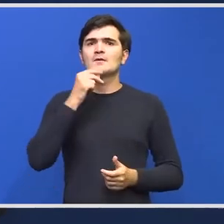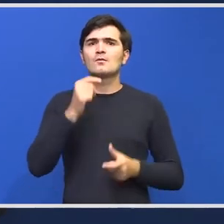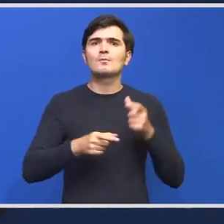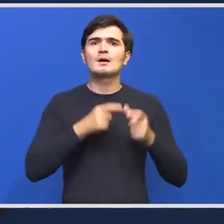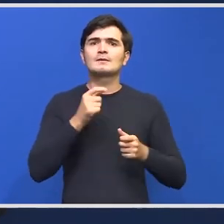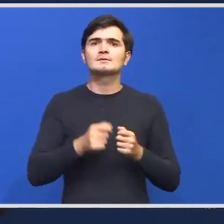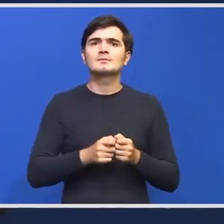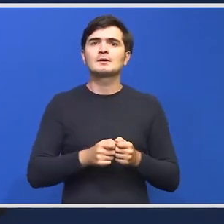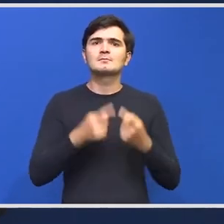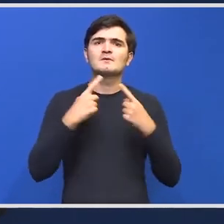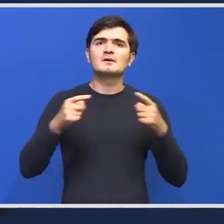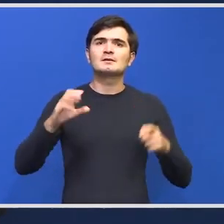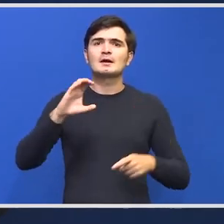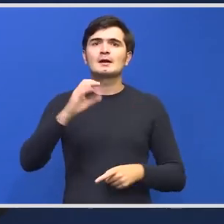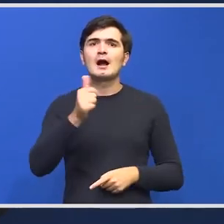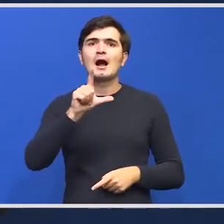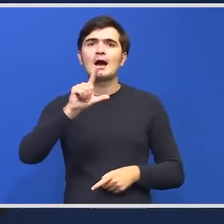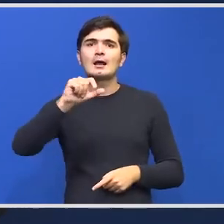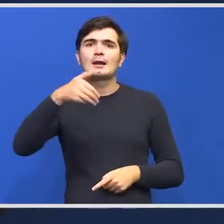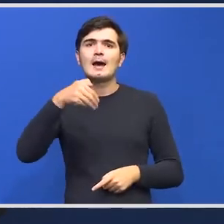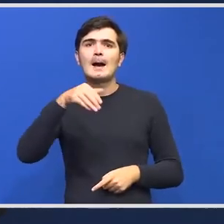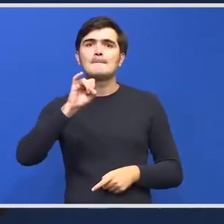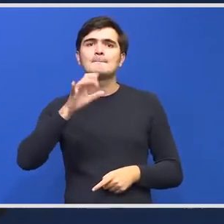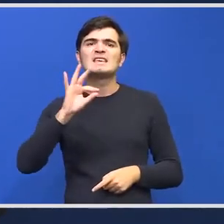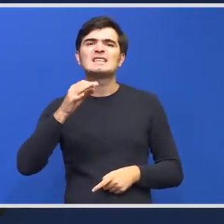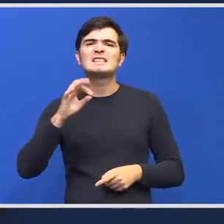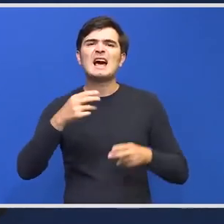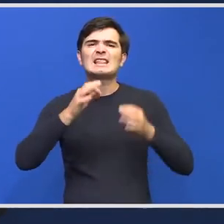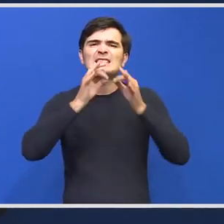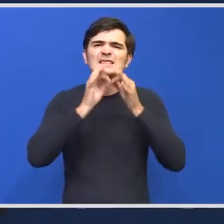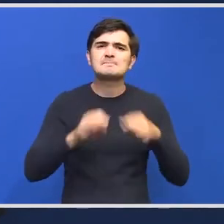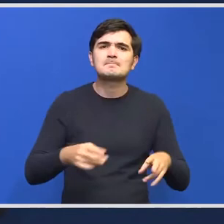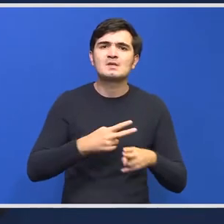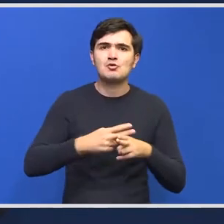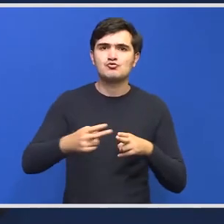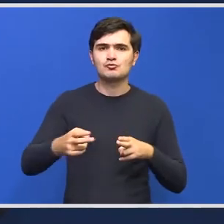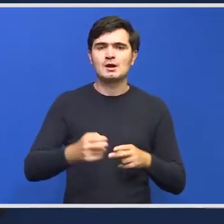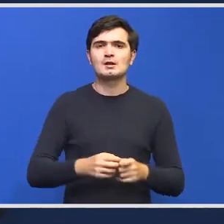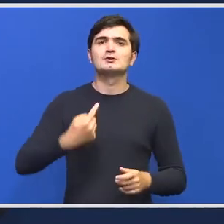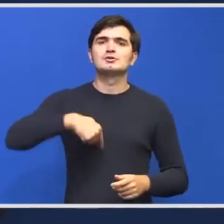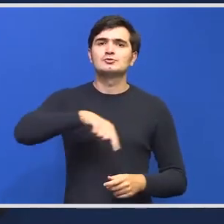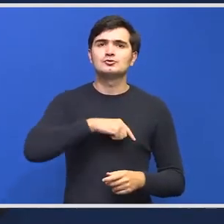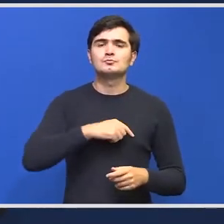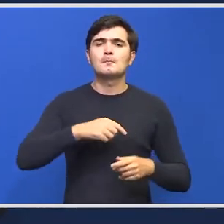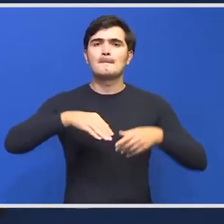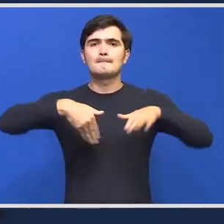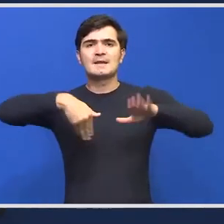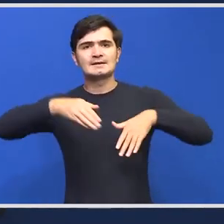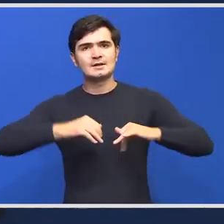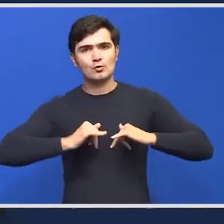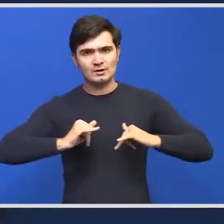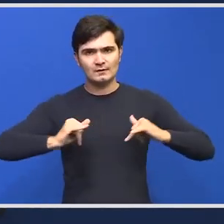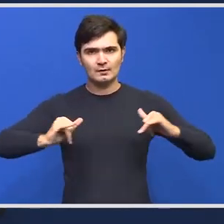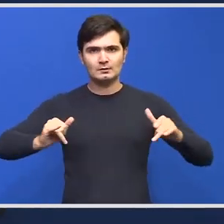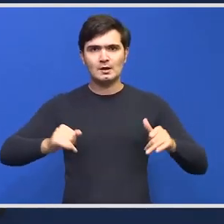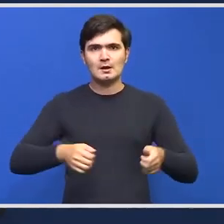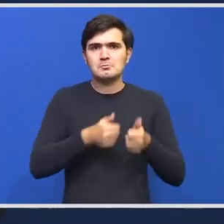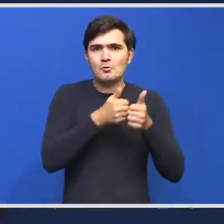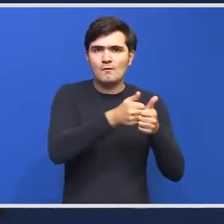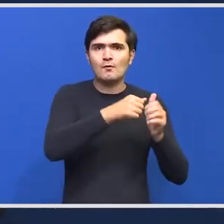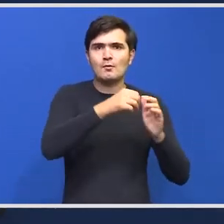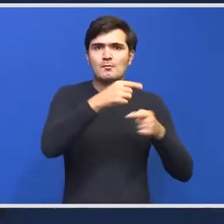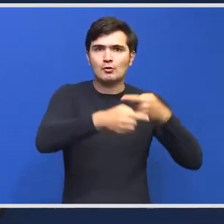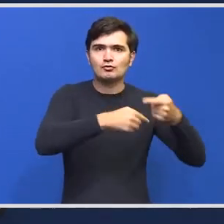despre calamități naturale care s-au produs pentru care Ministerul Dezvoltării conform procedurii